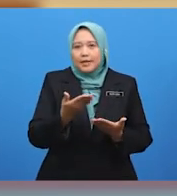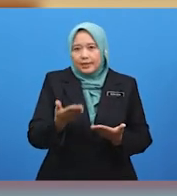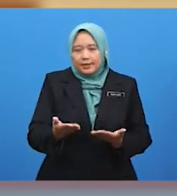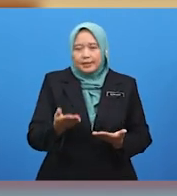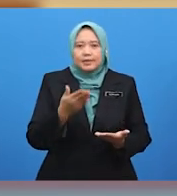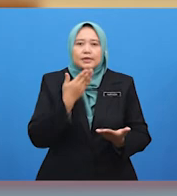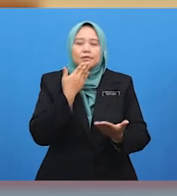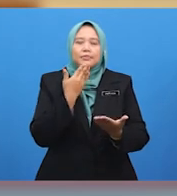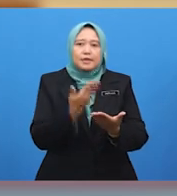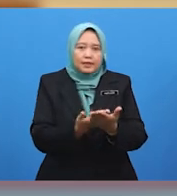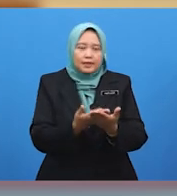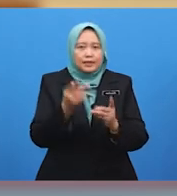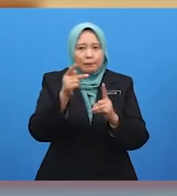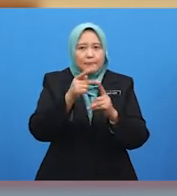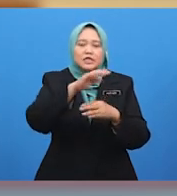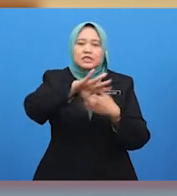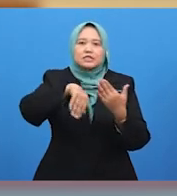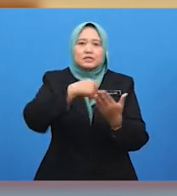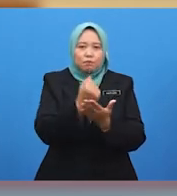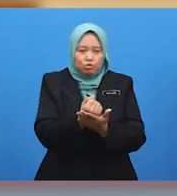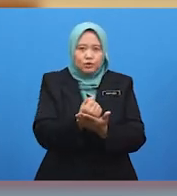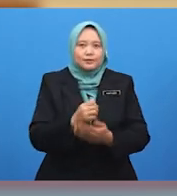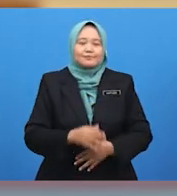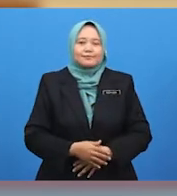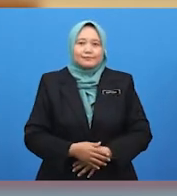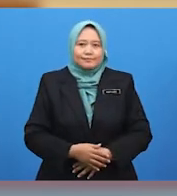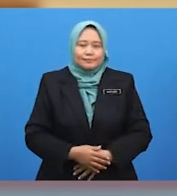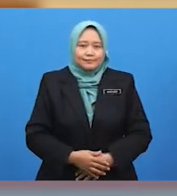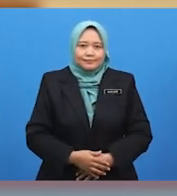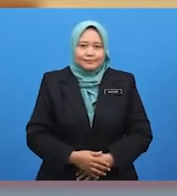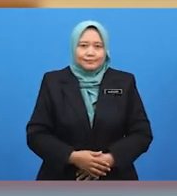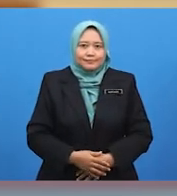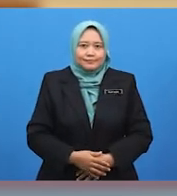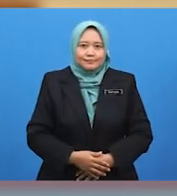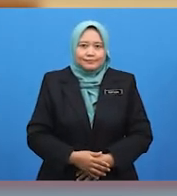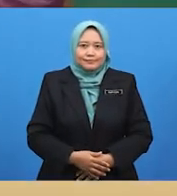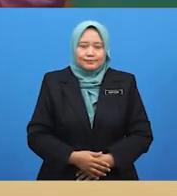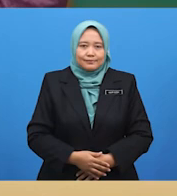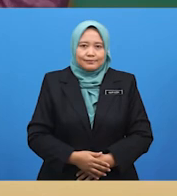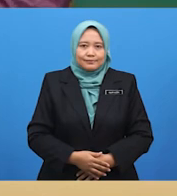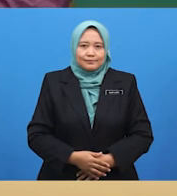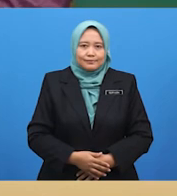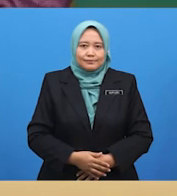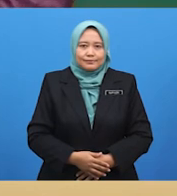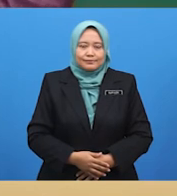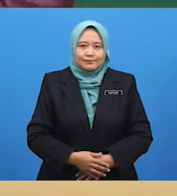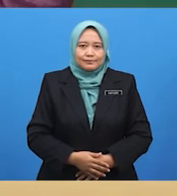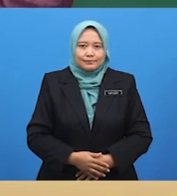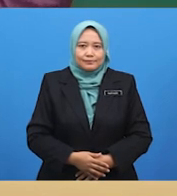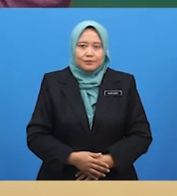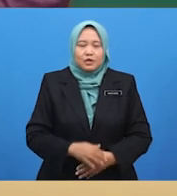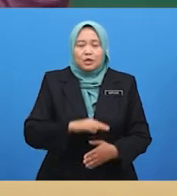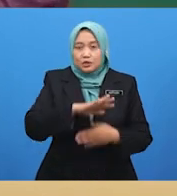sila mencontohi Sang Rusa kita. Boleh tak? Hebat, murid-murid saya. Baik, murid-murid.